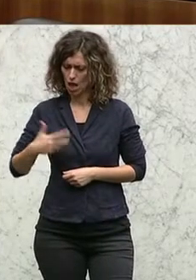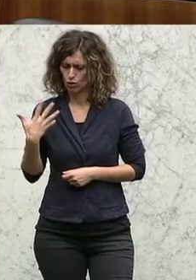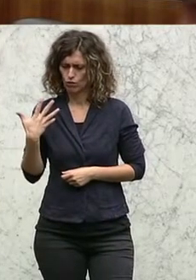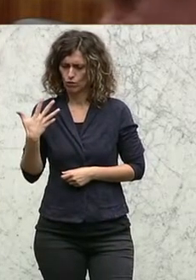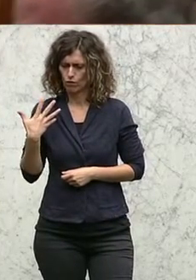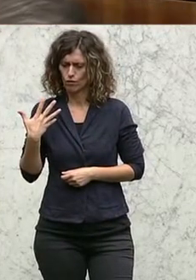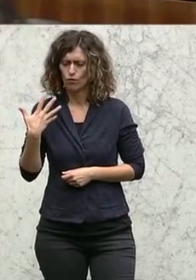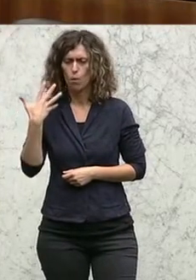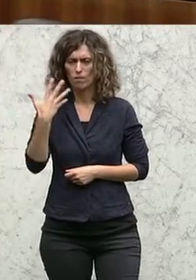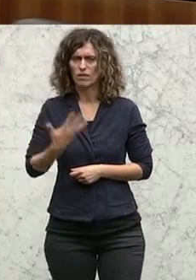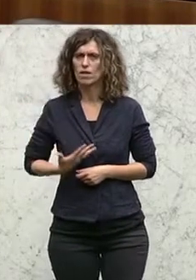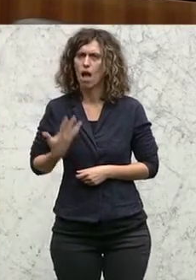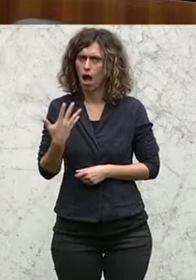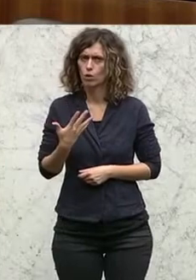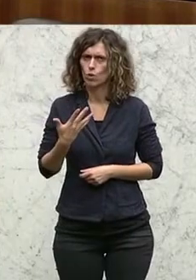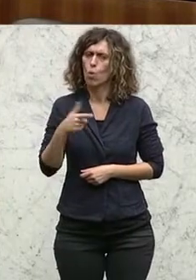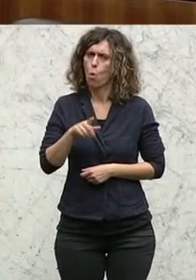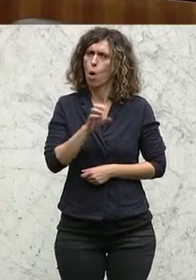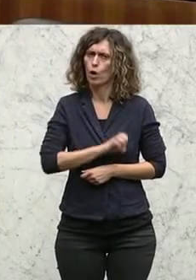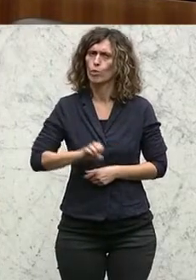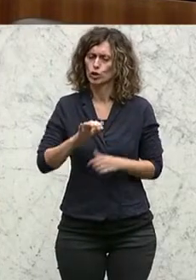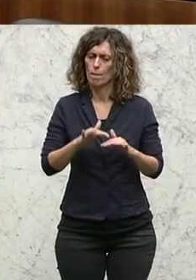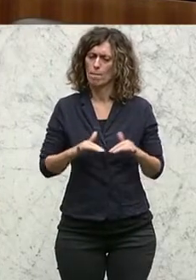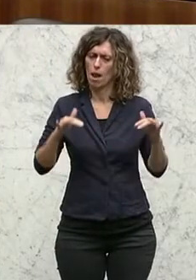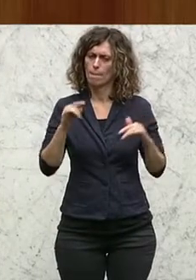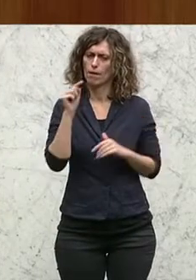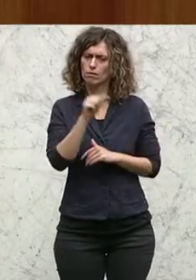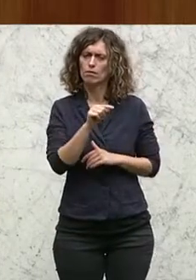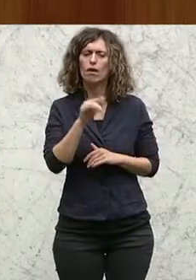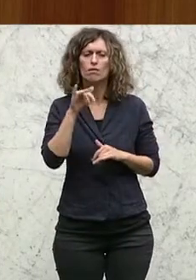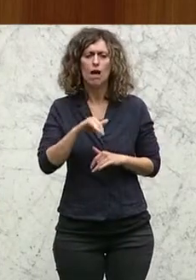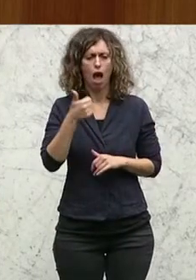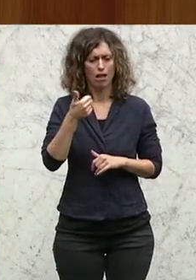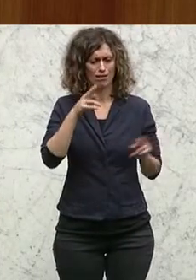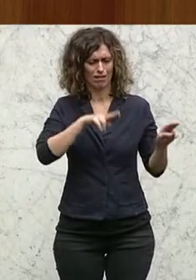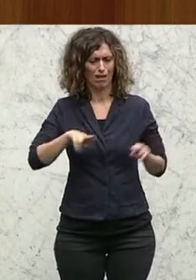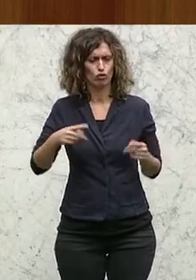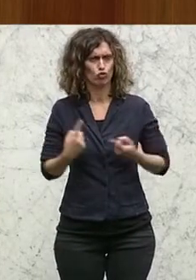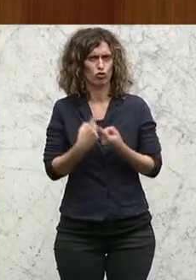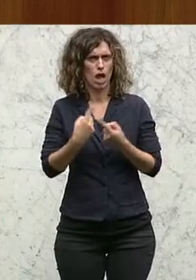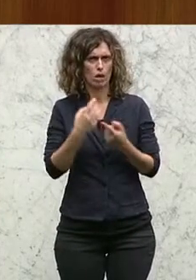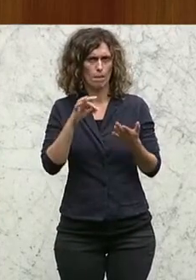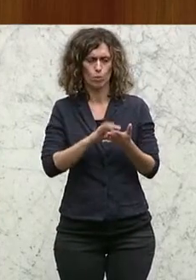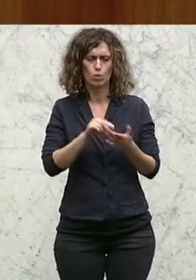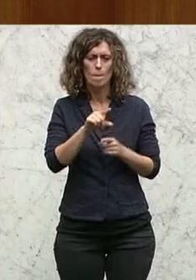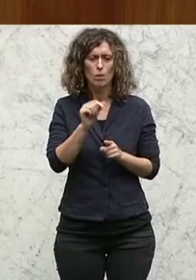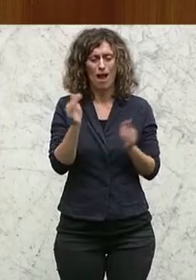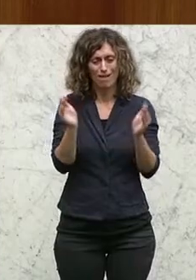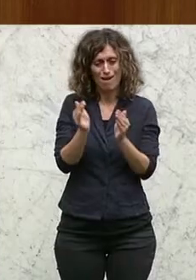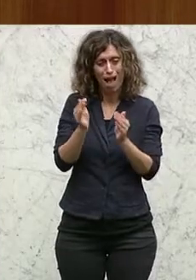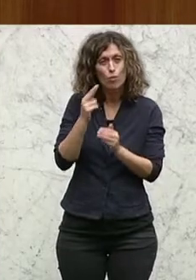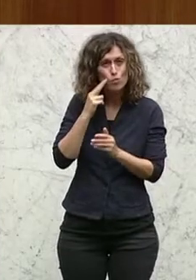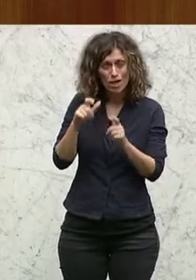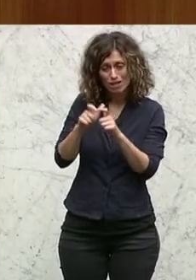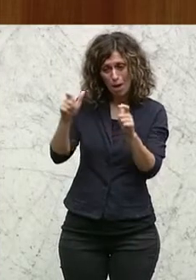im Europäischen Parlament eine Gerichtsstreitsache, wo ein kleiner Unternehmer